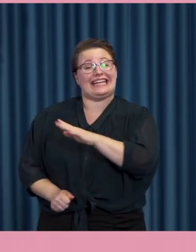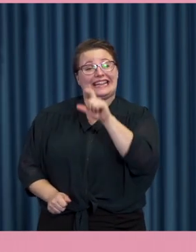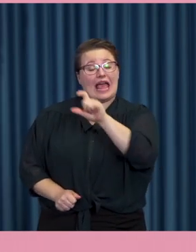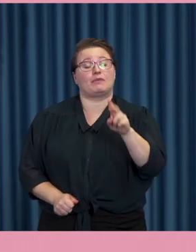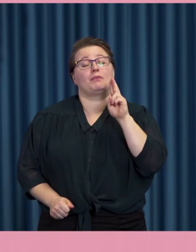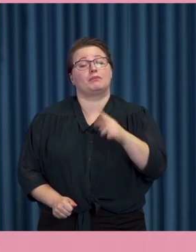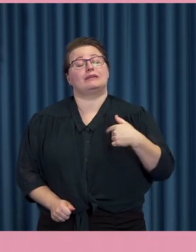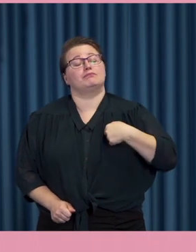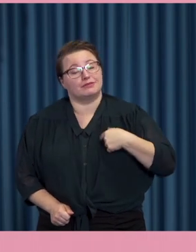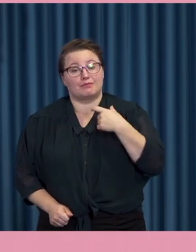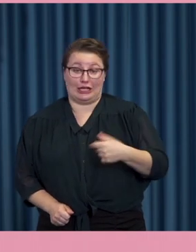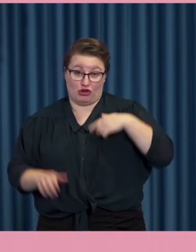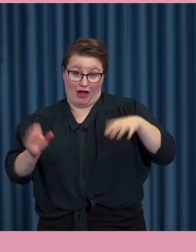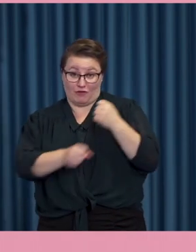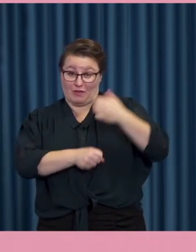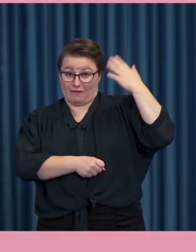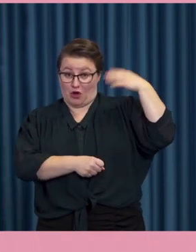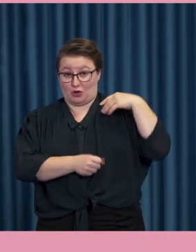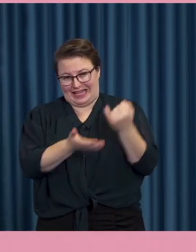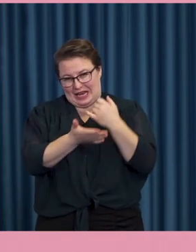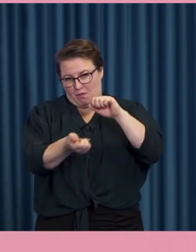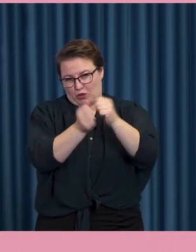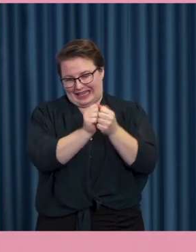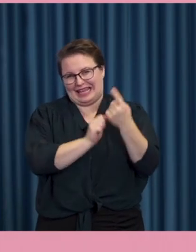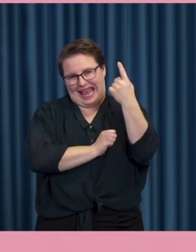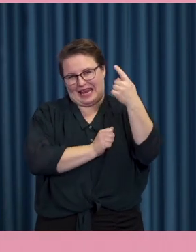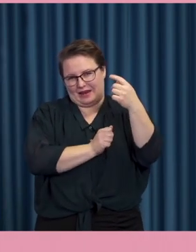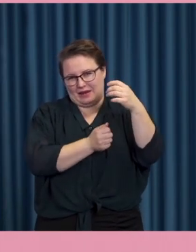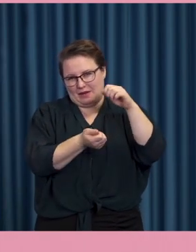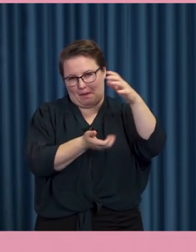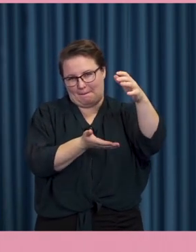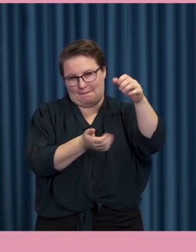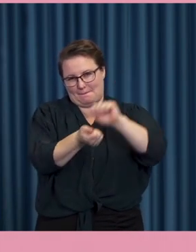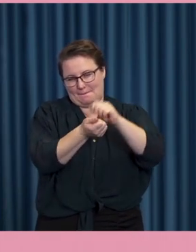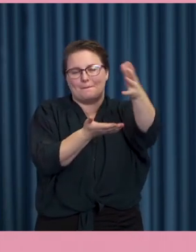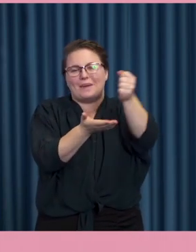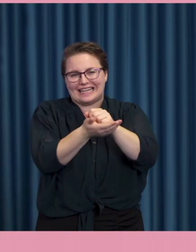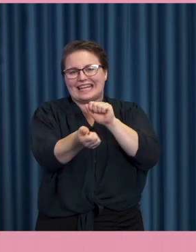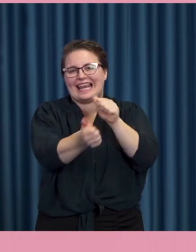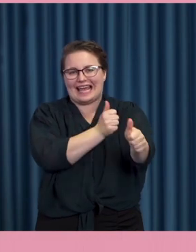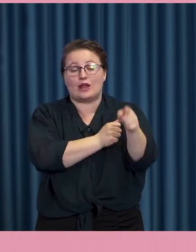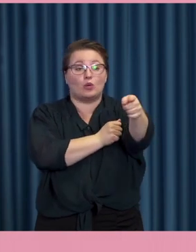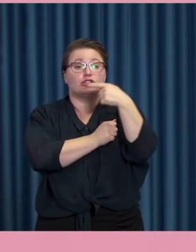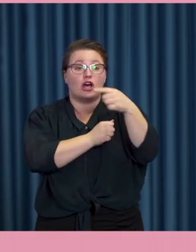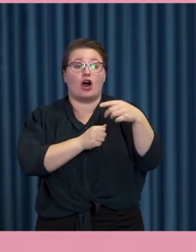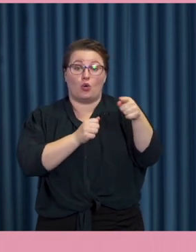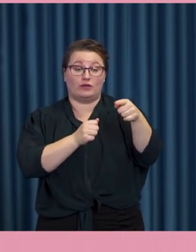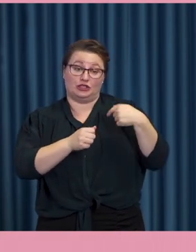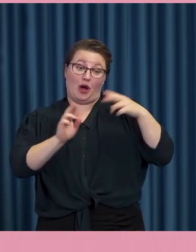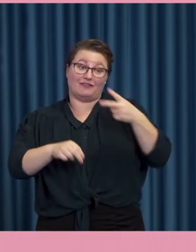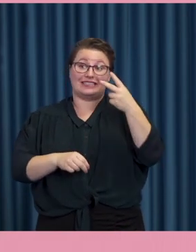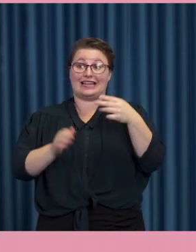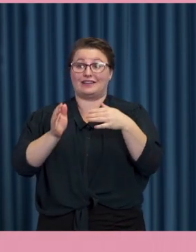politiken tidigare med en av partiledarna i Sverige. Och har sett det här från andra sidan blivit påverkad av både